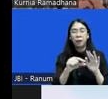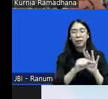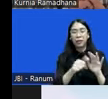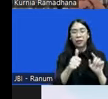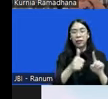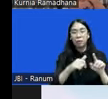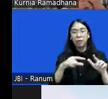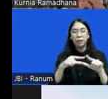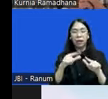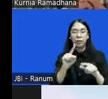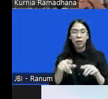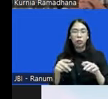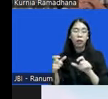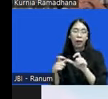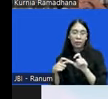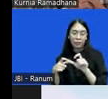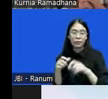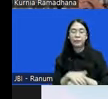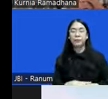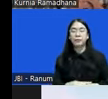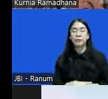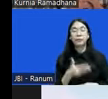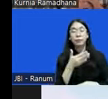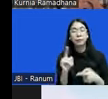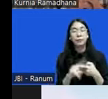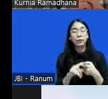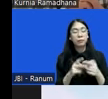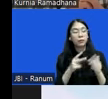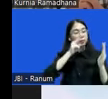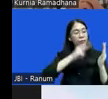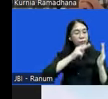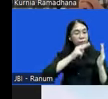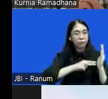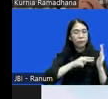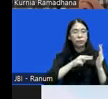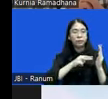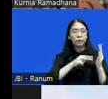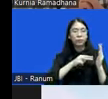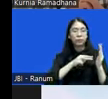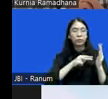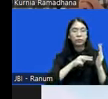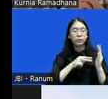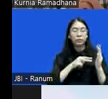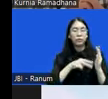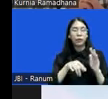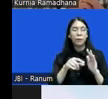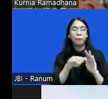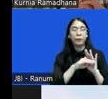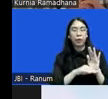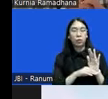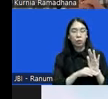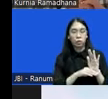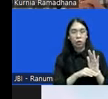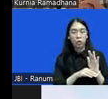huruf S. Memang, teman-teman, kalau kita lihat di dalam peraturan internal